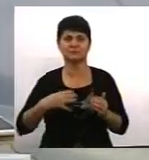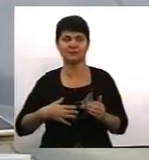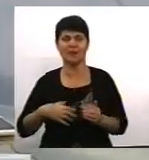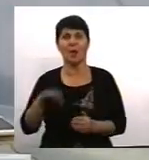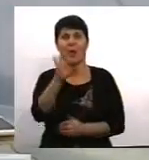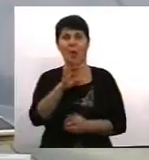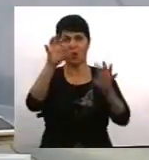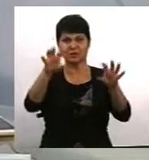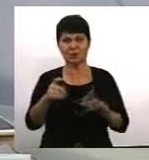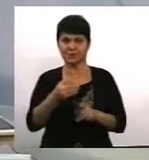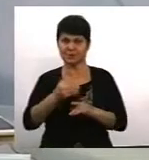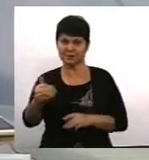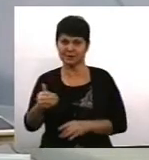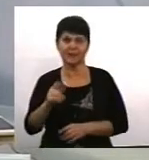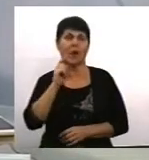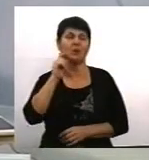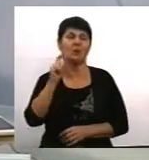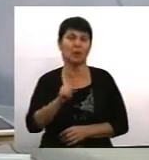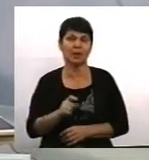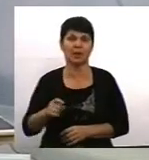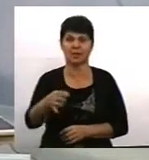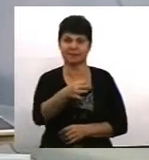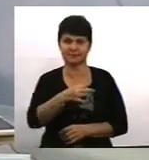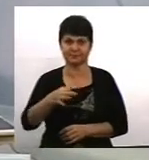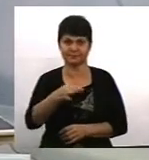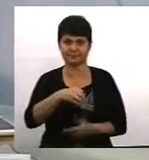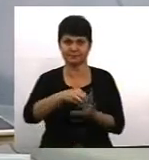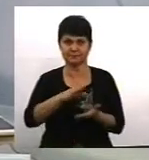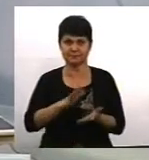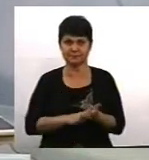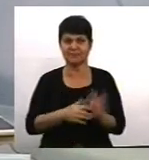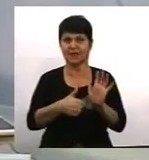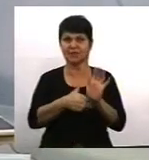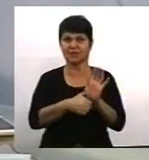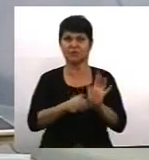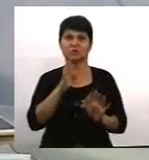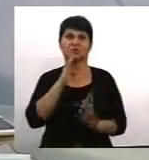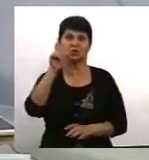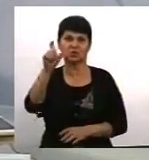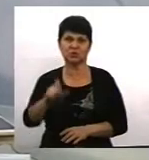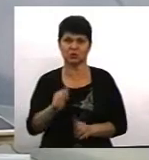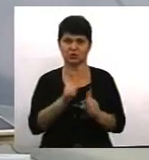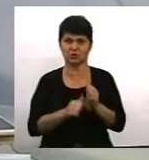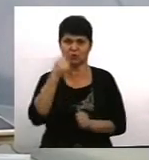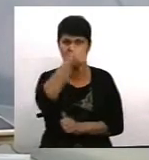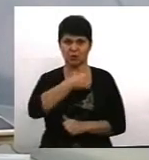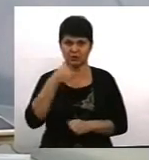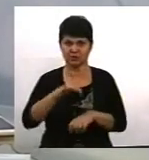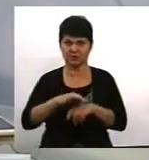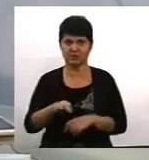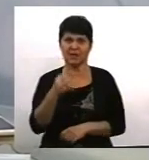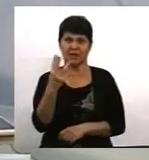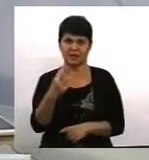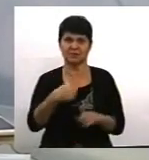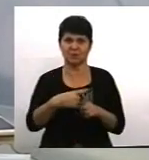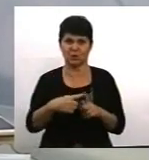В Україні, за даними організації «Ластрада», від рук партнерів гине 600 жінок щорічно. Це в 3,5 рази більше,